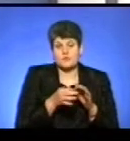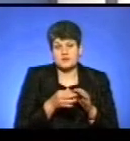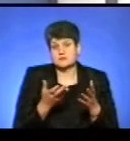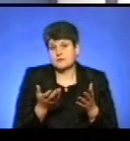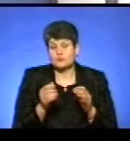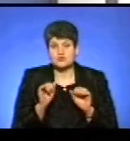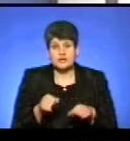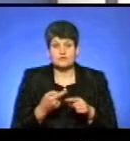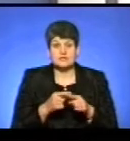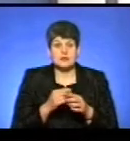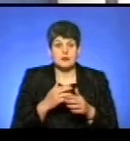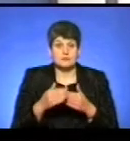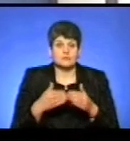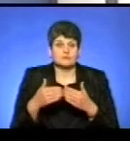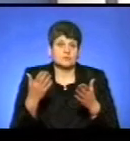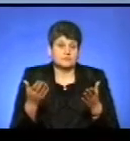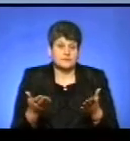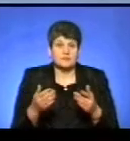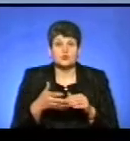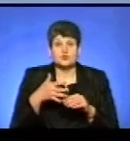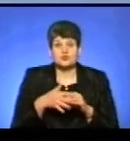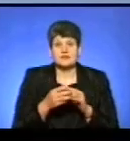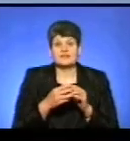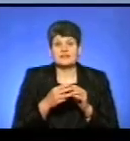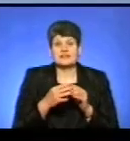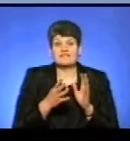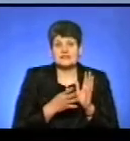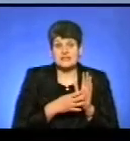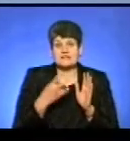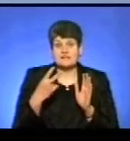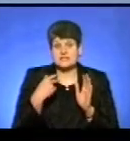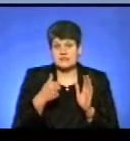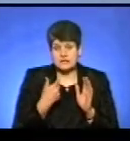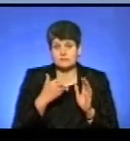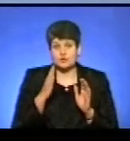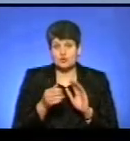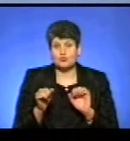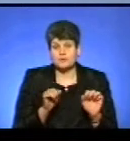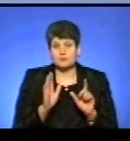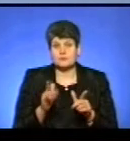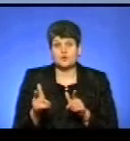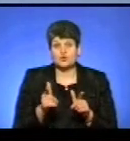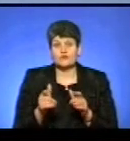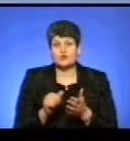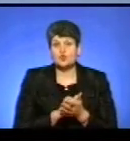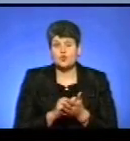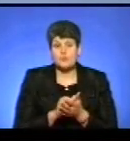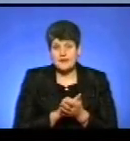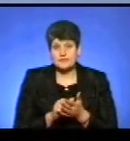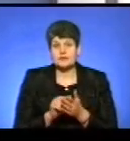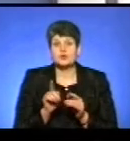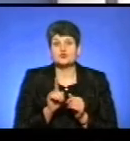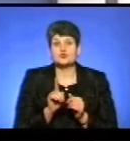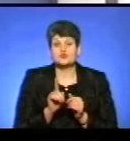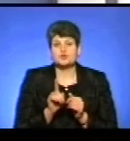можливо, цей процес буде подальше. Ну, ми взагалі розуміємо, що 19-й і 20-й рік вже проанонсовано уряду, ми повинні підготувати відповідні документи щодо